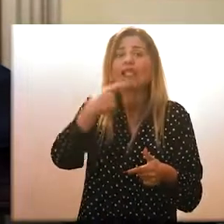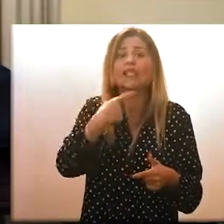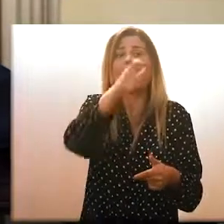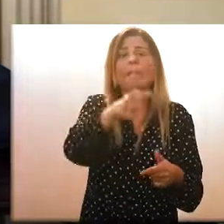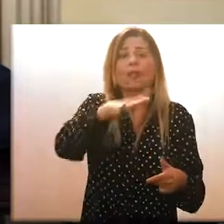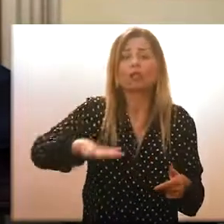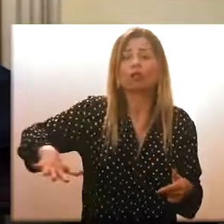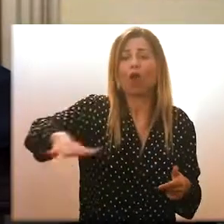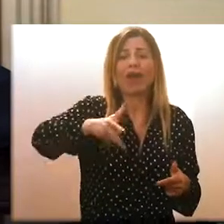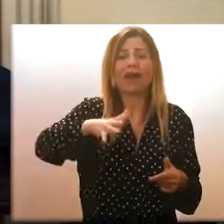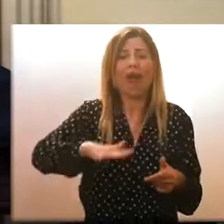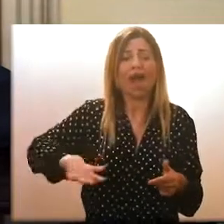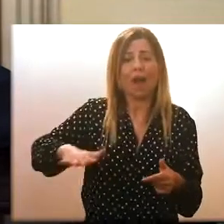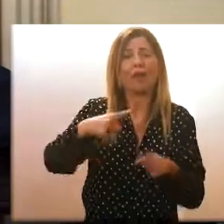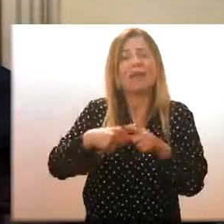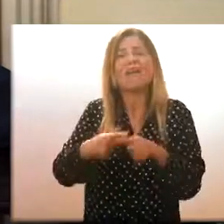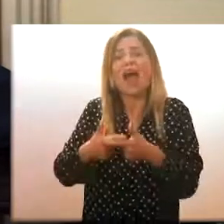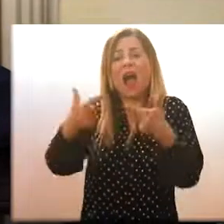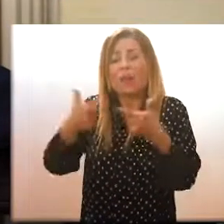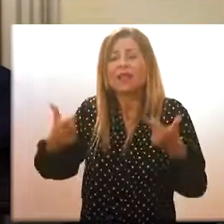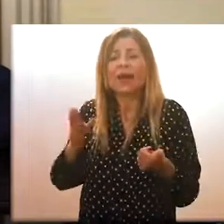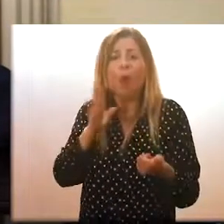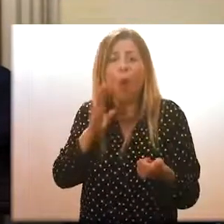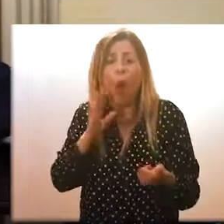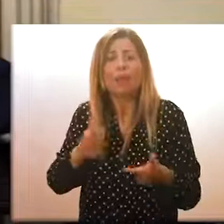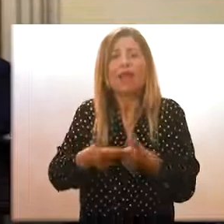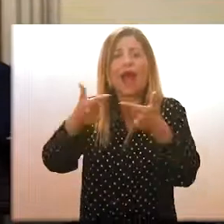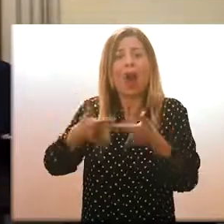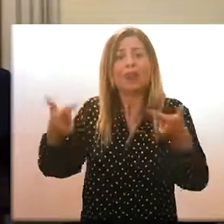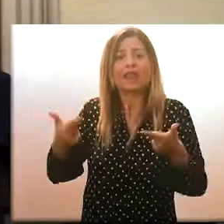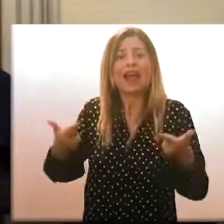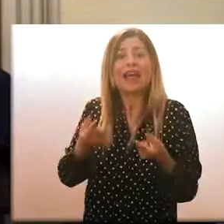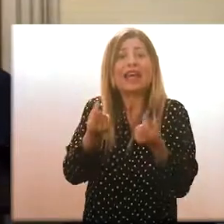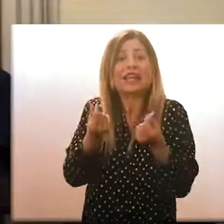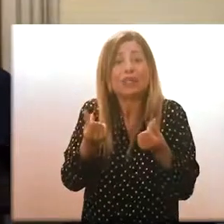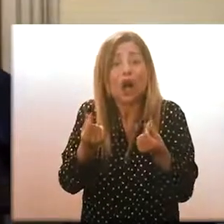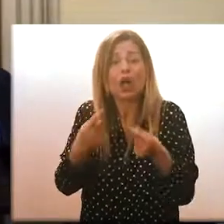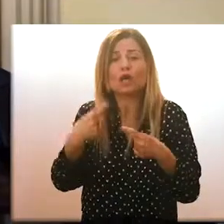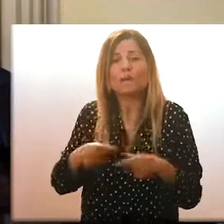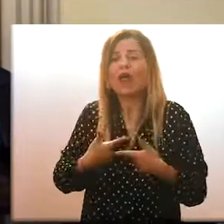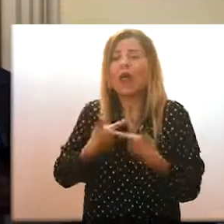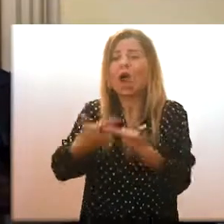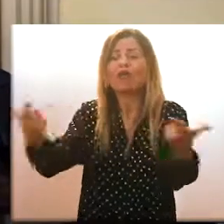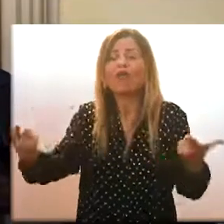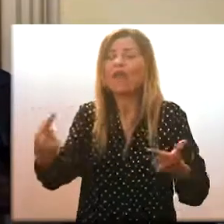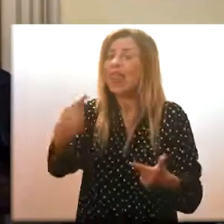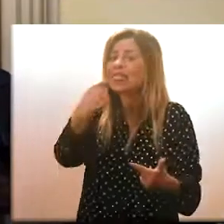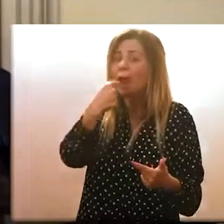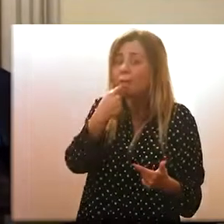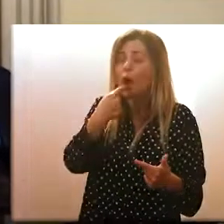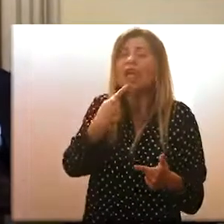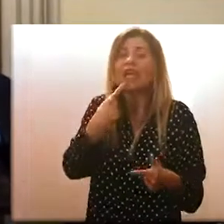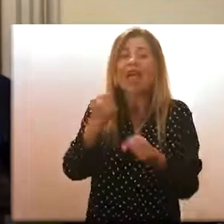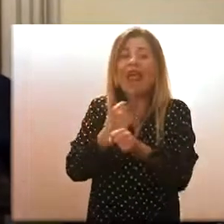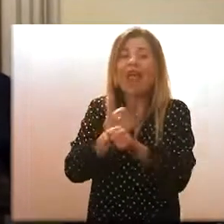tutti i calabresi, aumentare risorse, uomini e mezzi che consentano di effettuare tamponi innanzitutto alle persone più